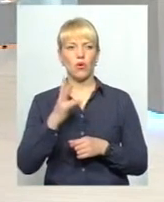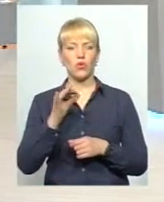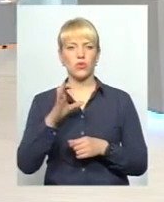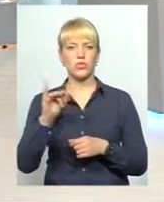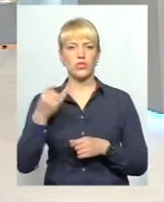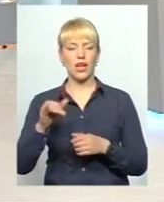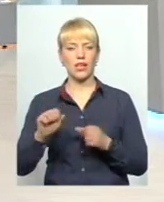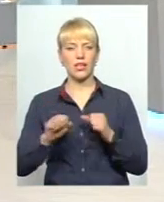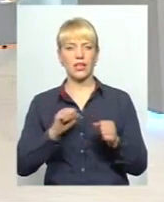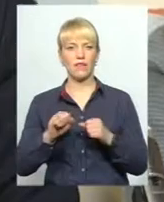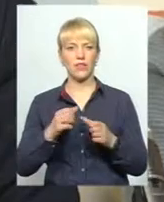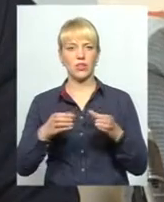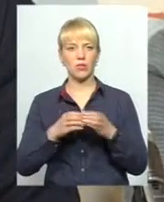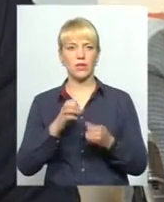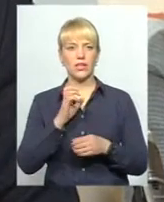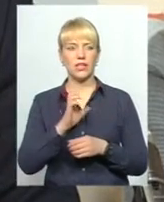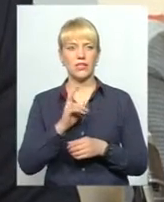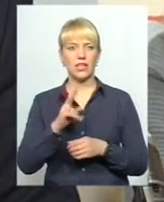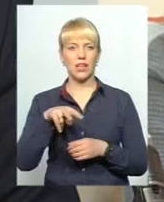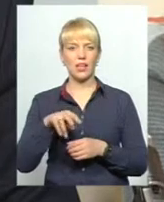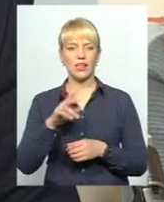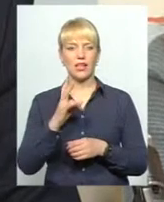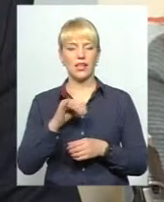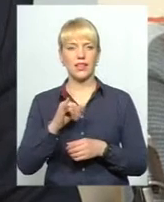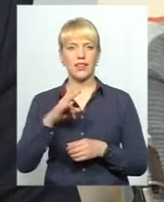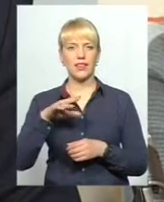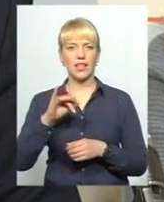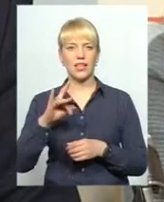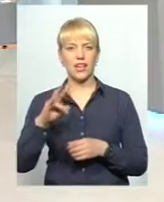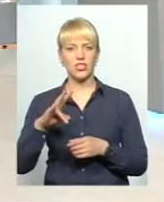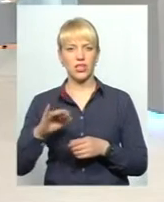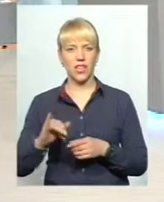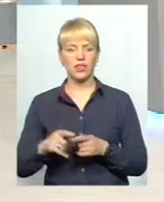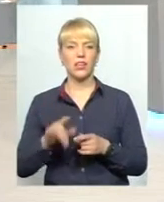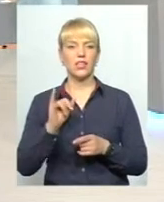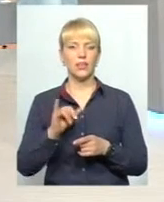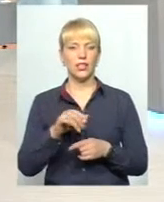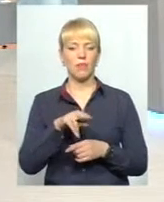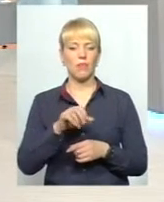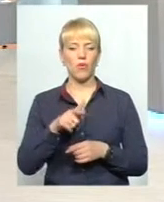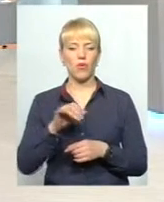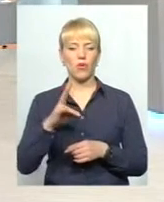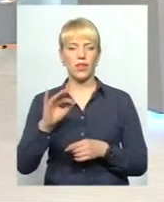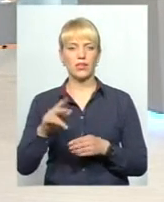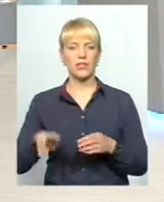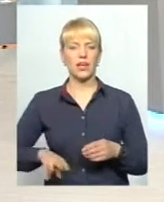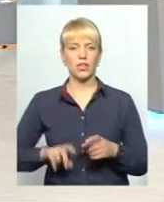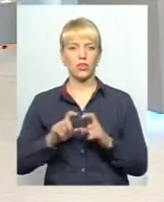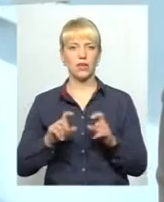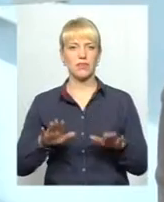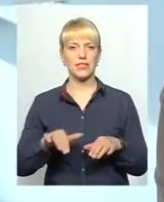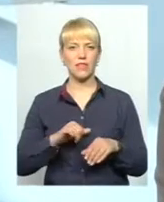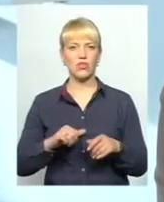керівник команди SKL International та програми розвитку «Юліт» в Україні, та Алла Погонець, директор агенції місцевого